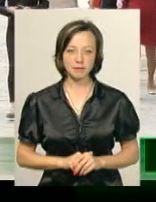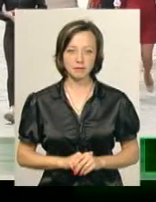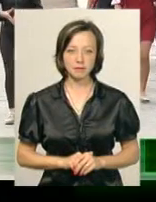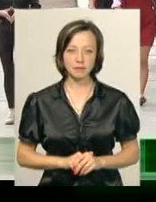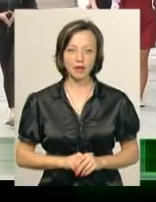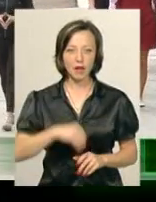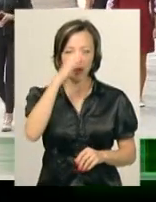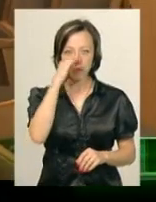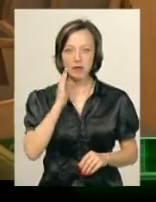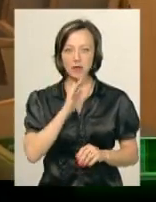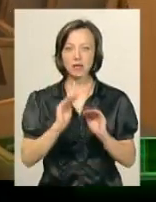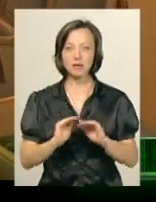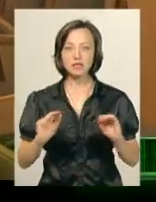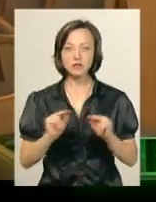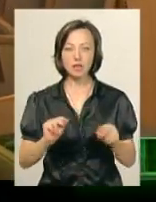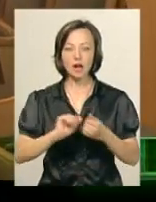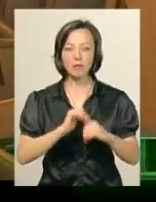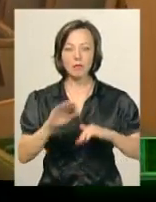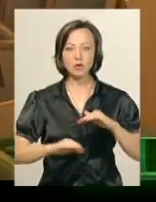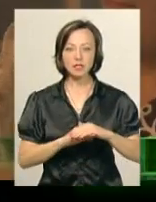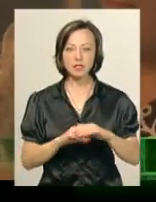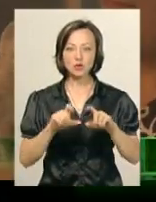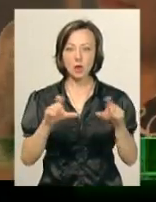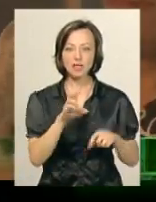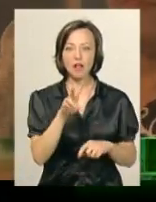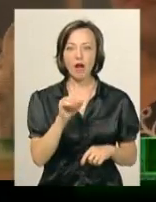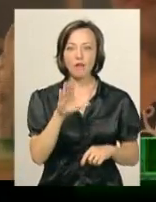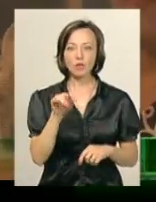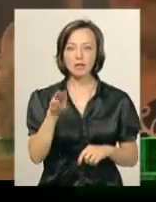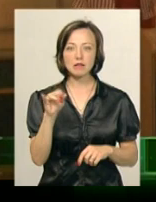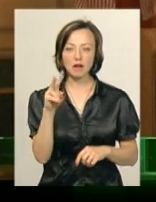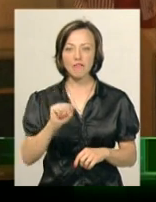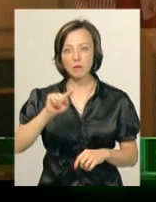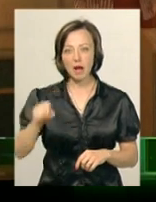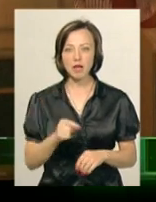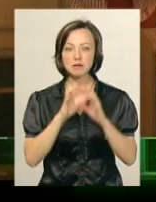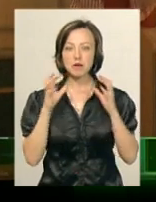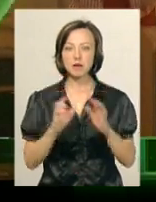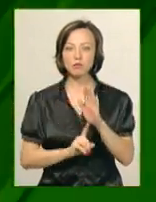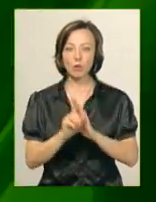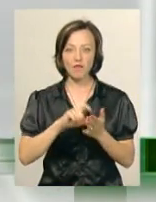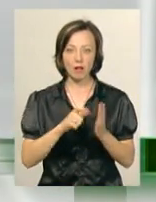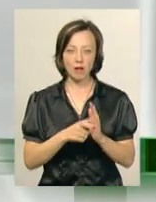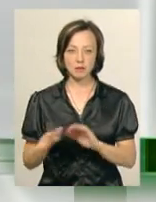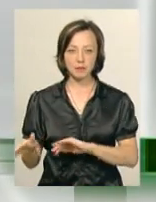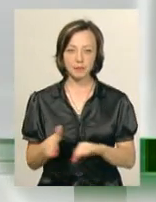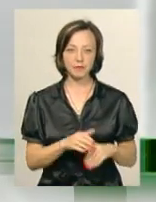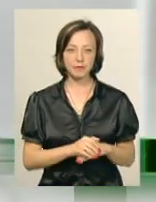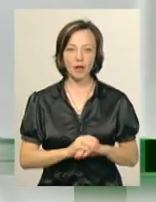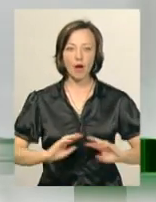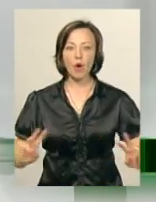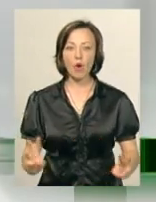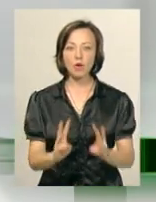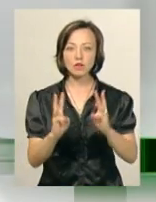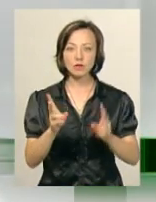Батьки учнів і вчителі Кам'янець-Подільської Славутинки вимагають зберегти у школі початкові класи. Кострищі,